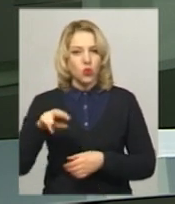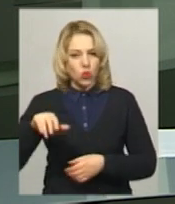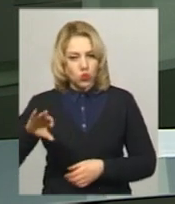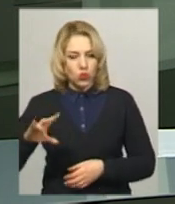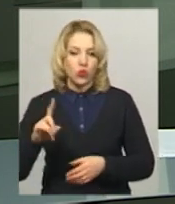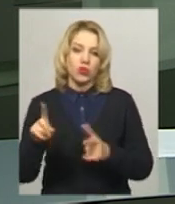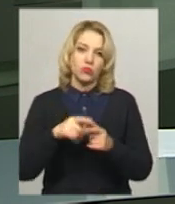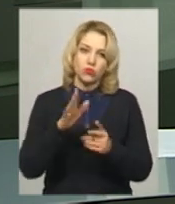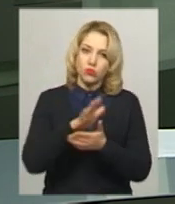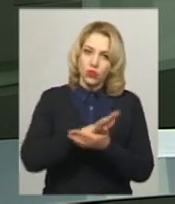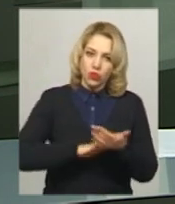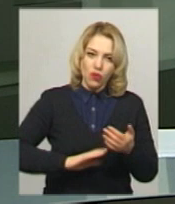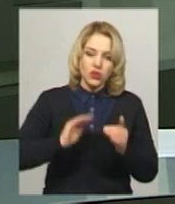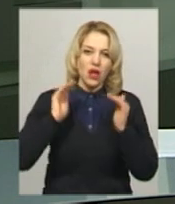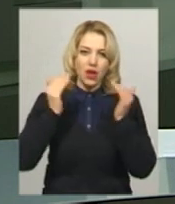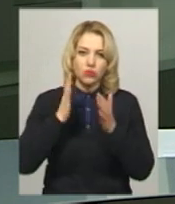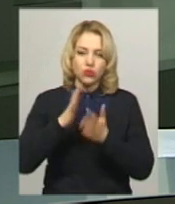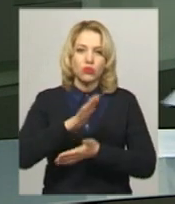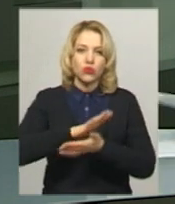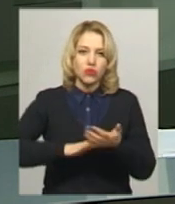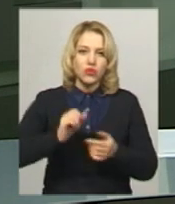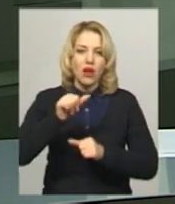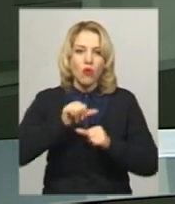засіданнях місцевих комісій, каже Тетяна Дупляк.